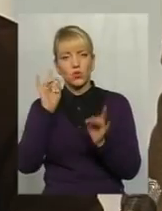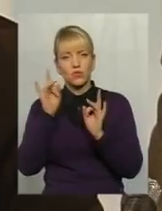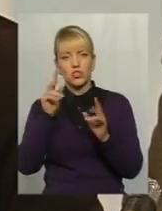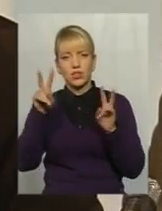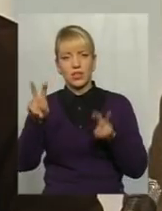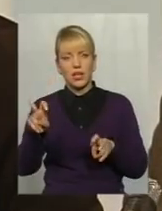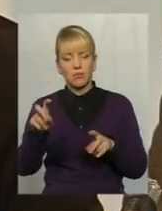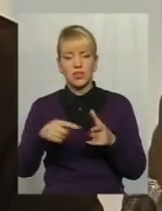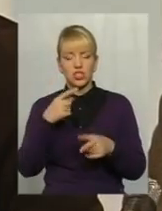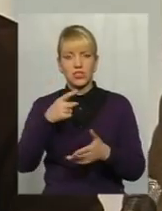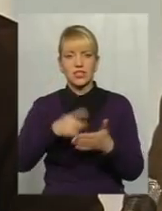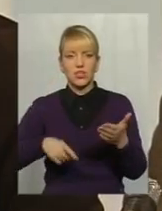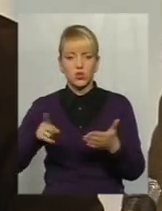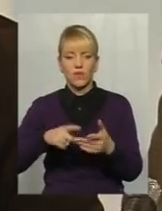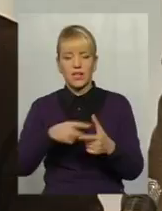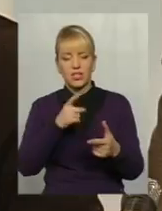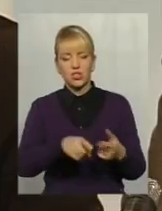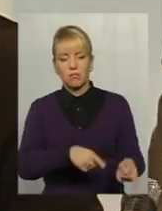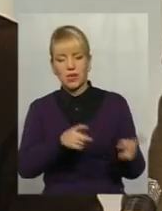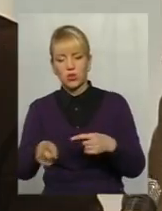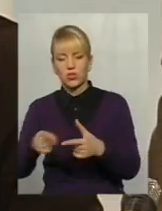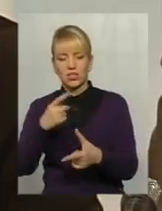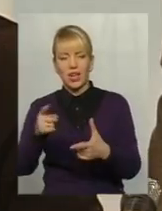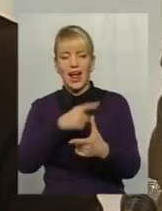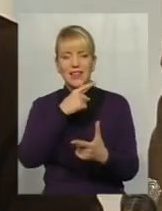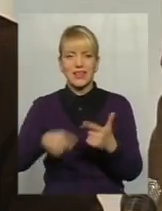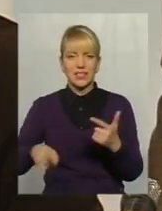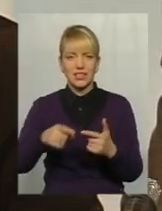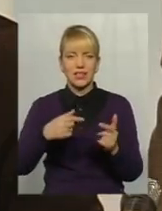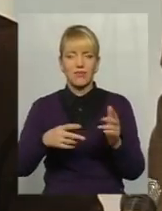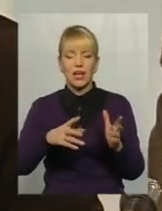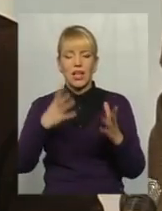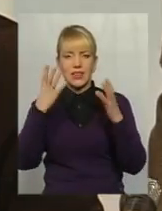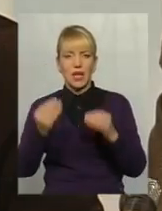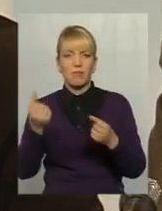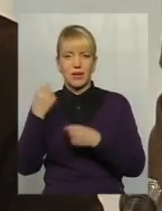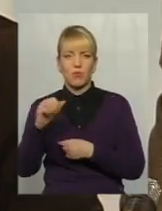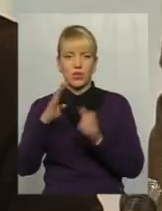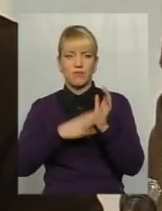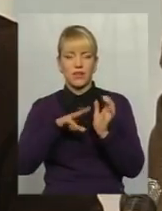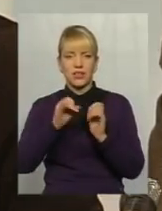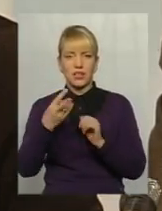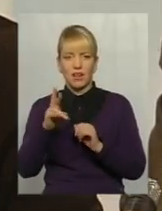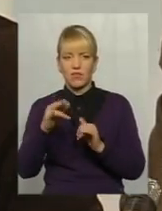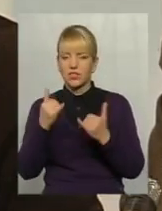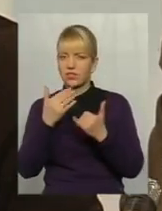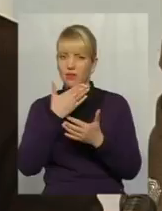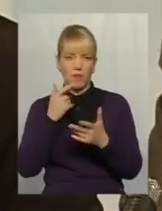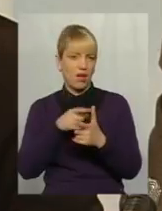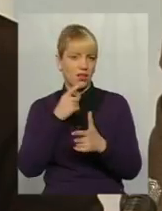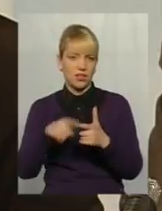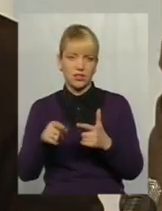скасування, чи переносу, чи альтернативи Дню перемоги 9 травня. Ви знаєте, зараз немає альтернативи.